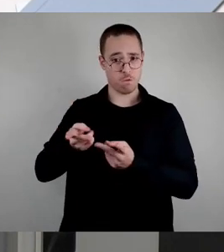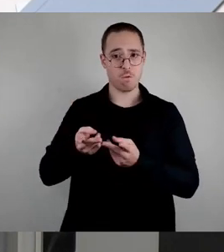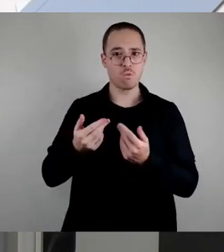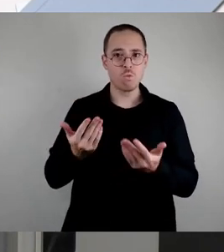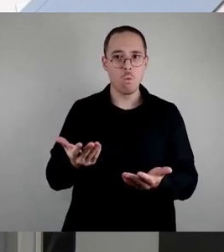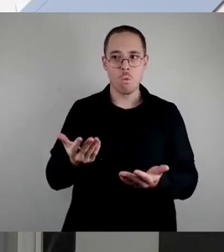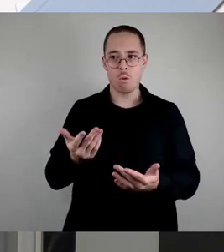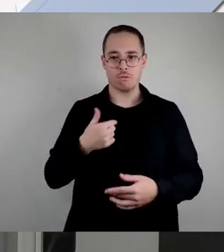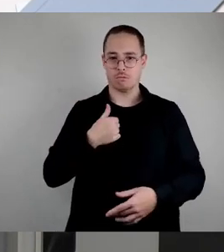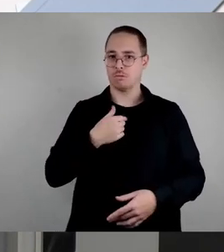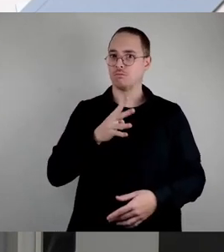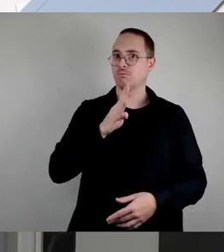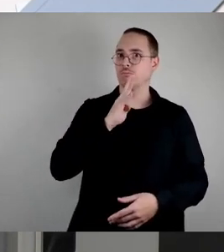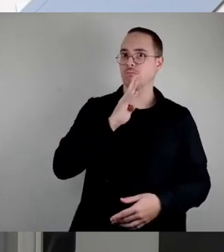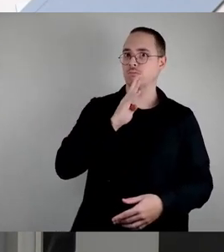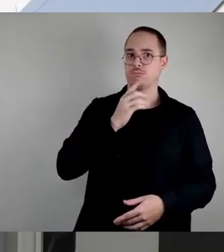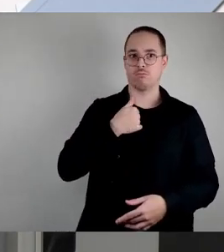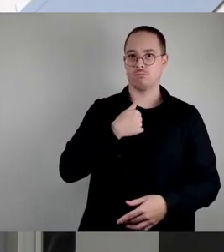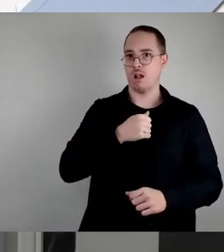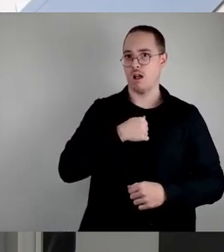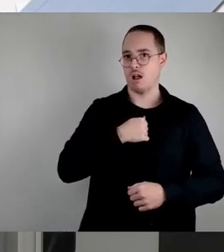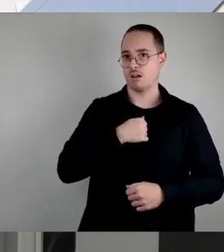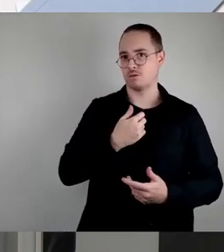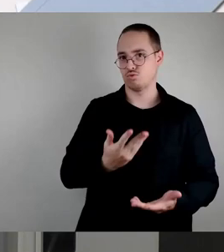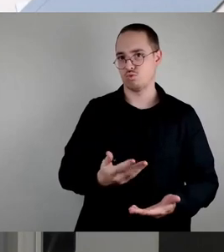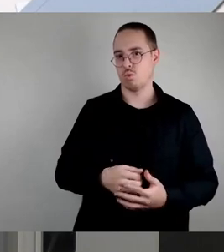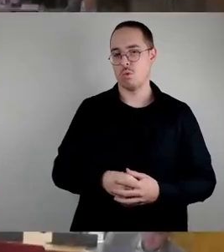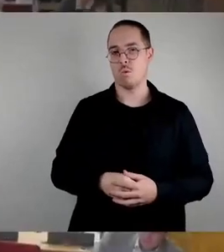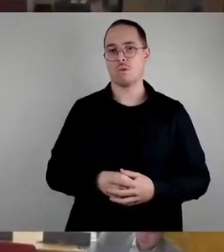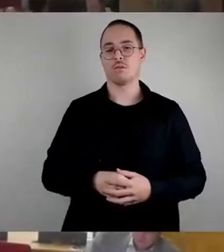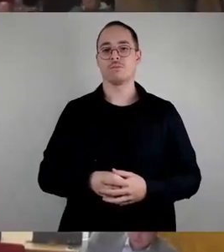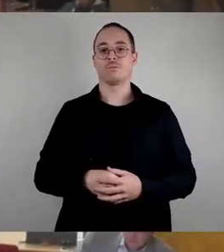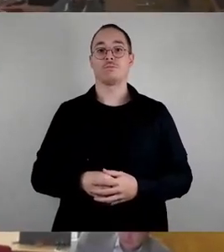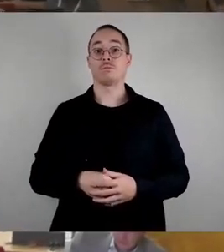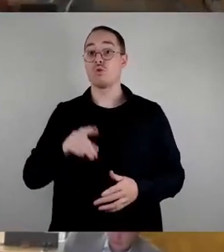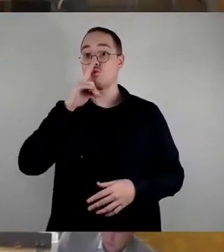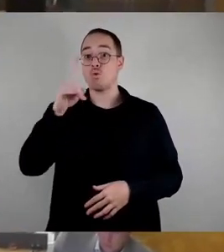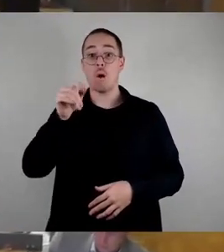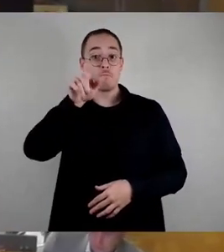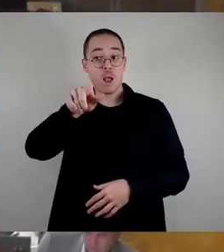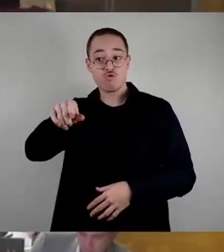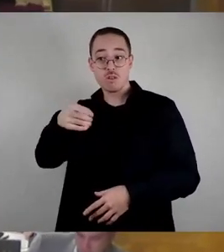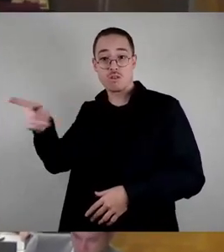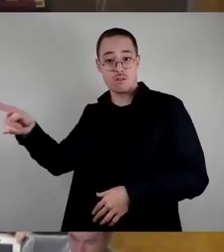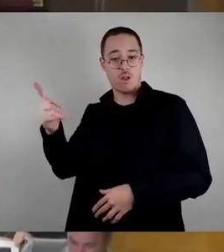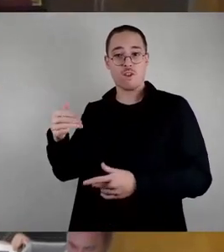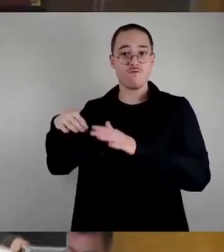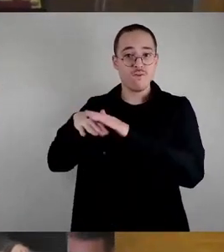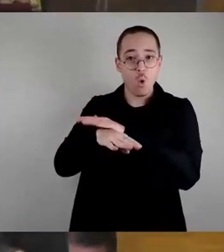Jedenfalls, wir sprechen nicht nur von den Menschen, die im Kontext von Flucht und Asyl zu uns kommen, sondern